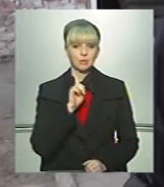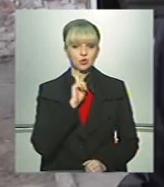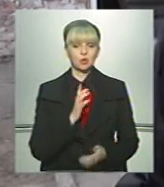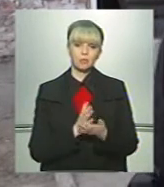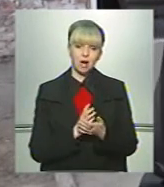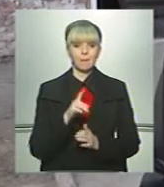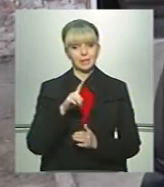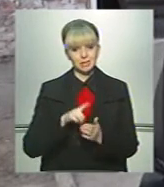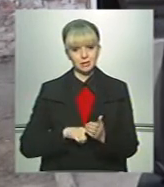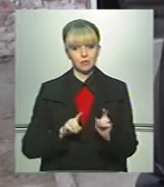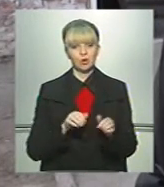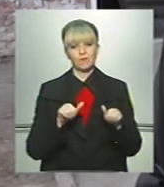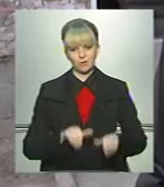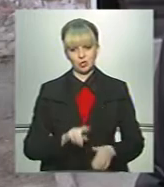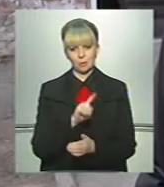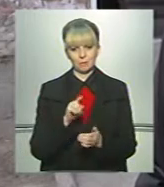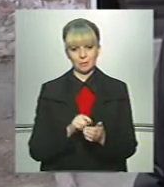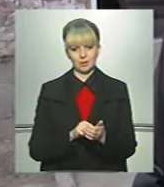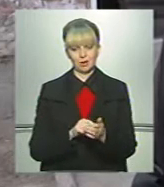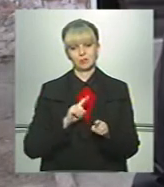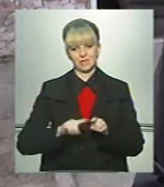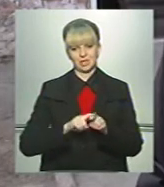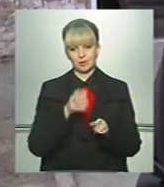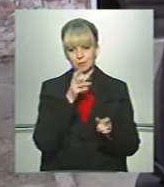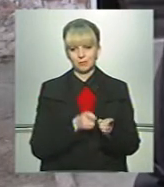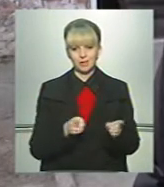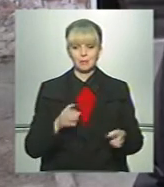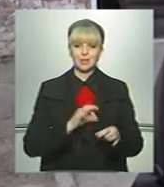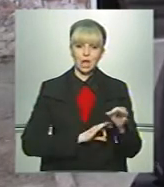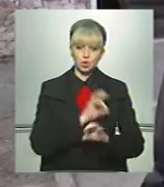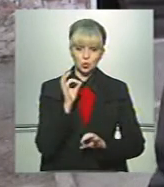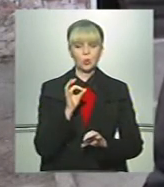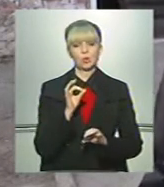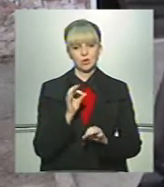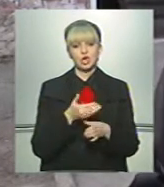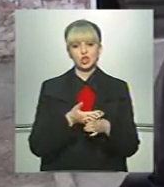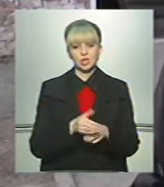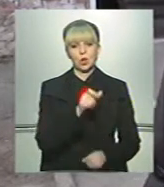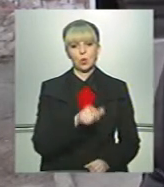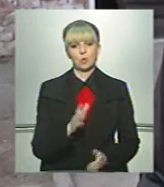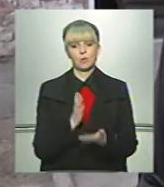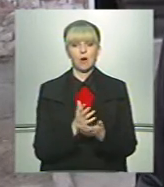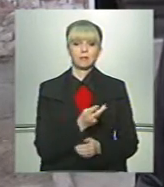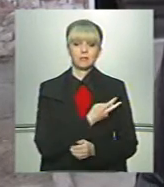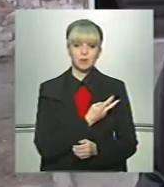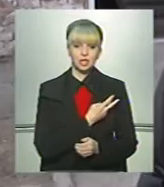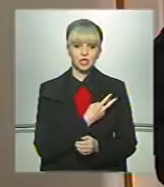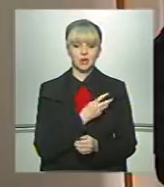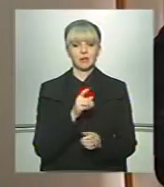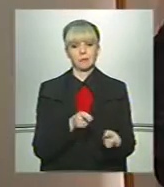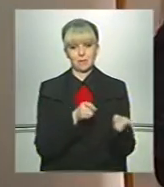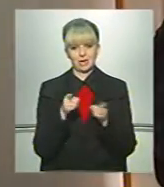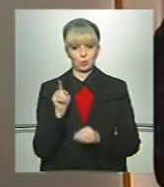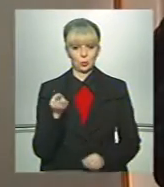Маємо надію, що вирішиться питання якнайскоріший термін на сході. І, звичайно, частина людей, які будуть мати бажання, туди переїдуть».